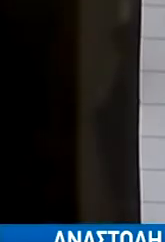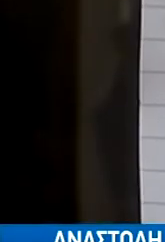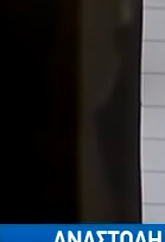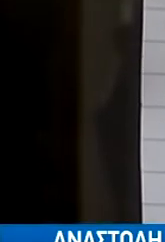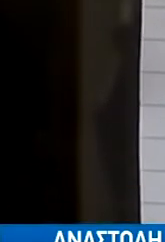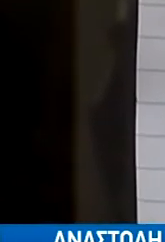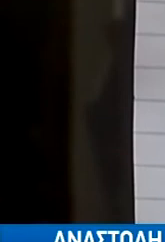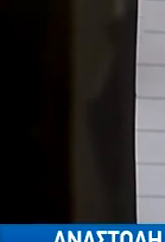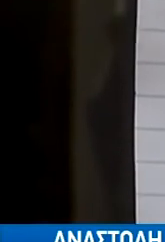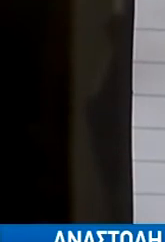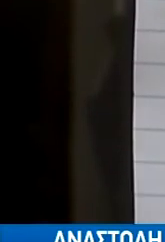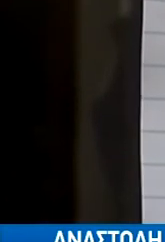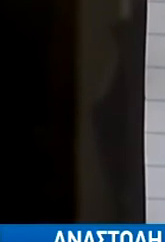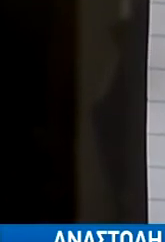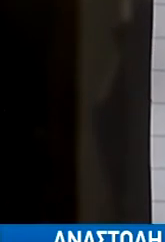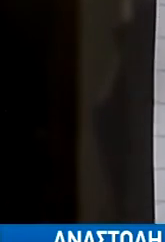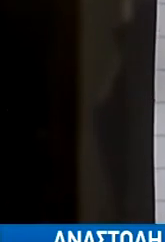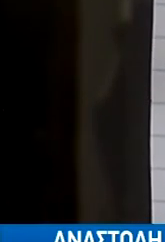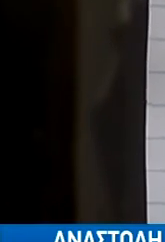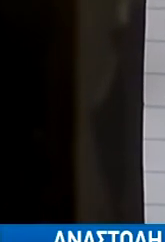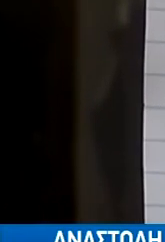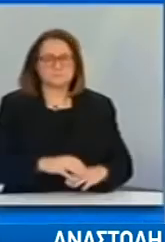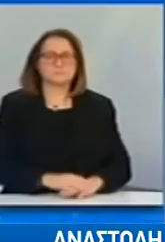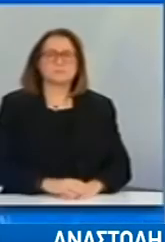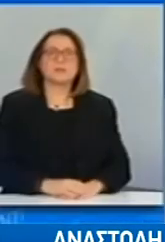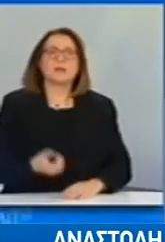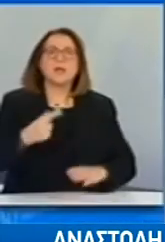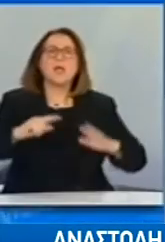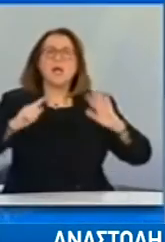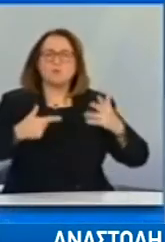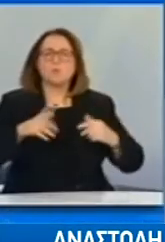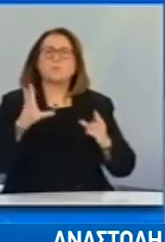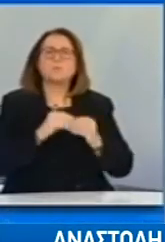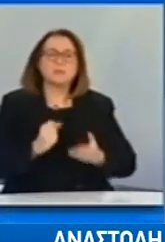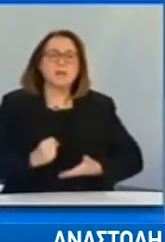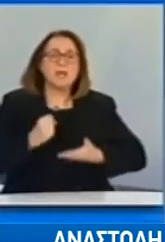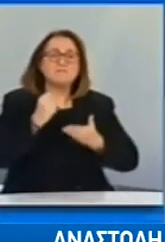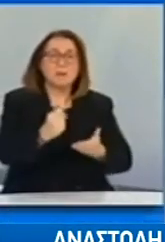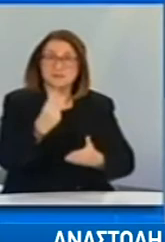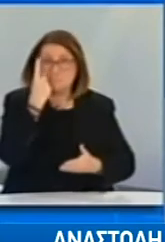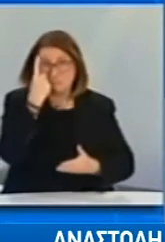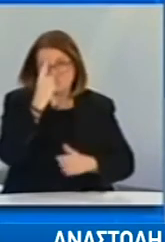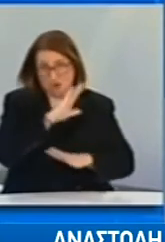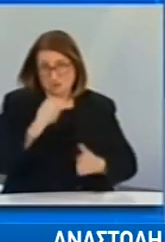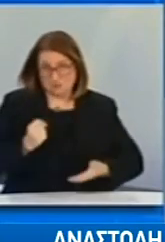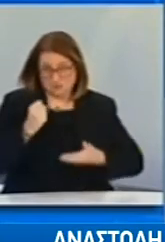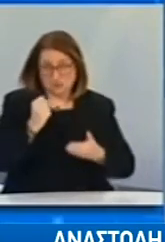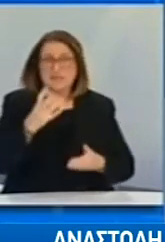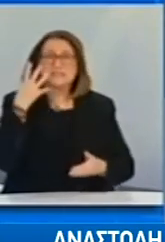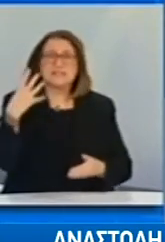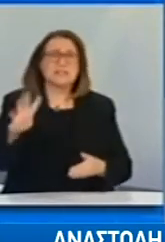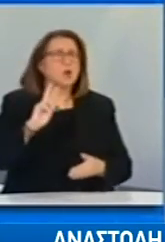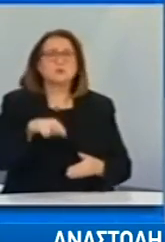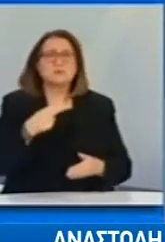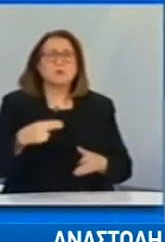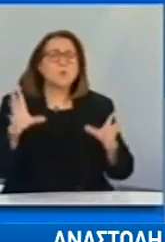Δεκέμβριο κατά δύο μήνες. Χορηγείται νέα εφάπαξ, οικονομική ενίσχυση, ύψος 400 ευρώ